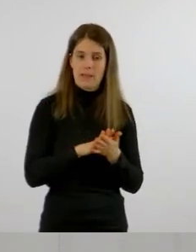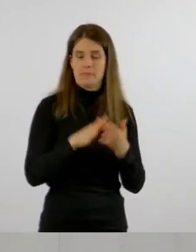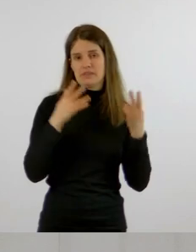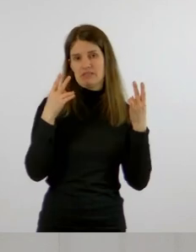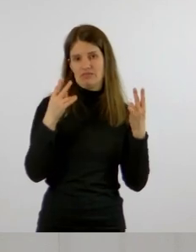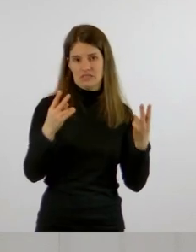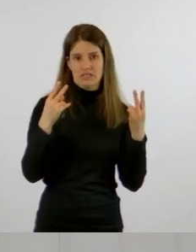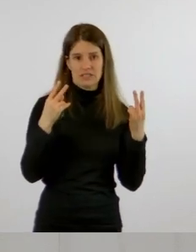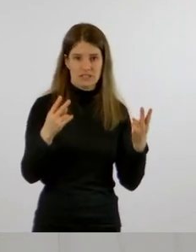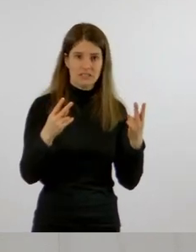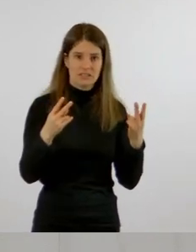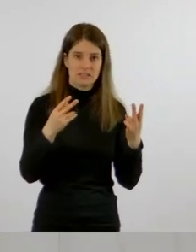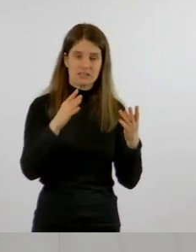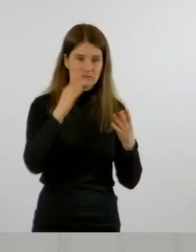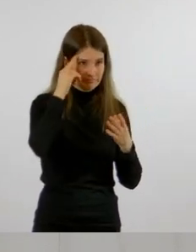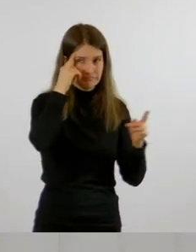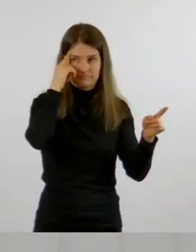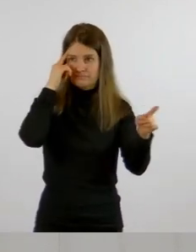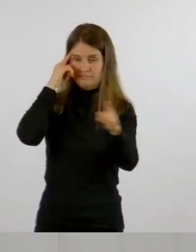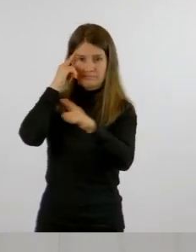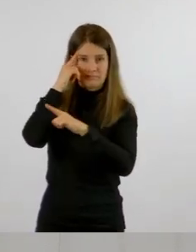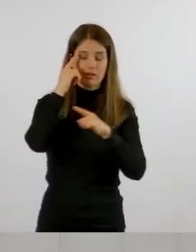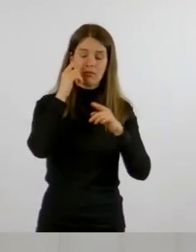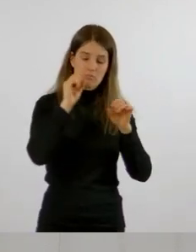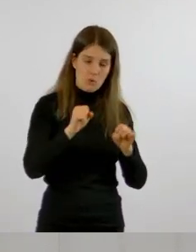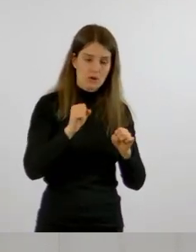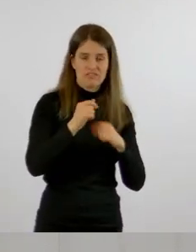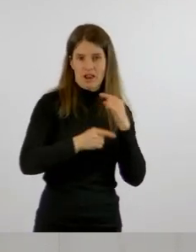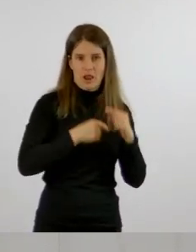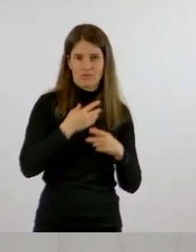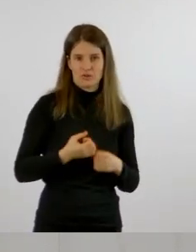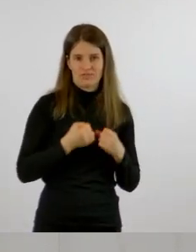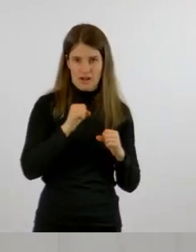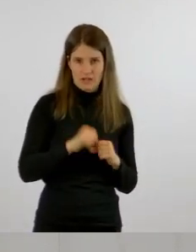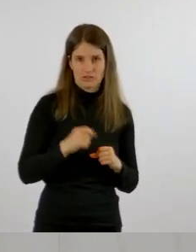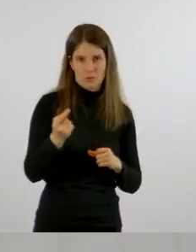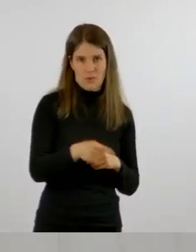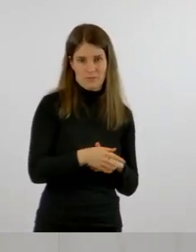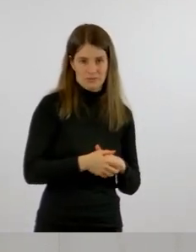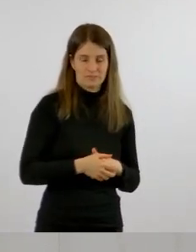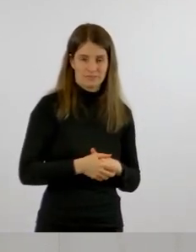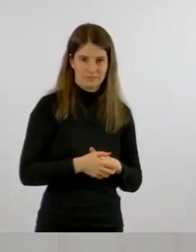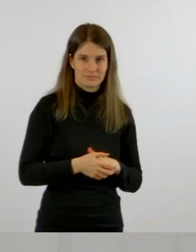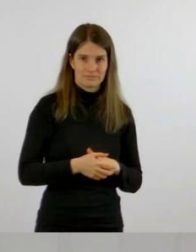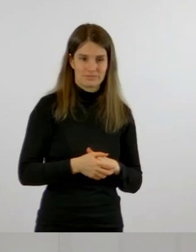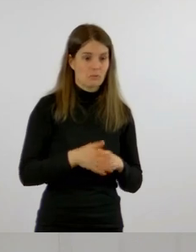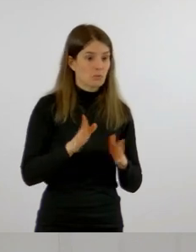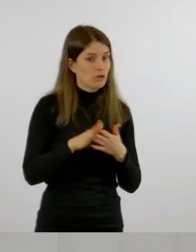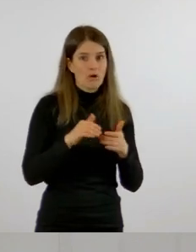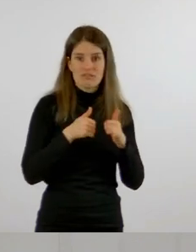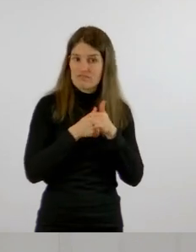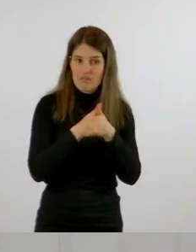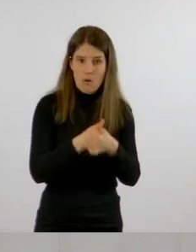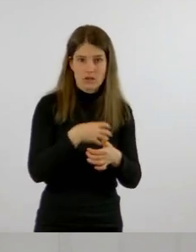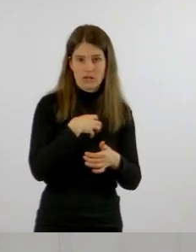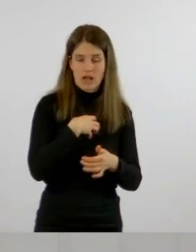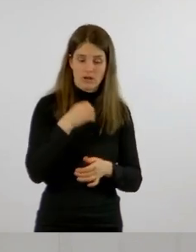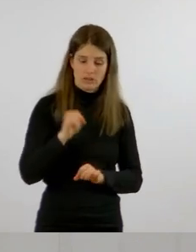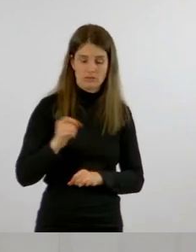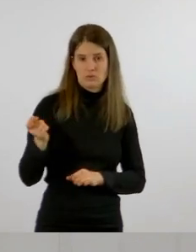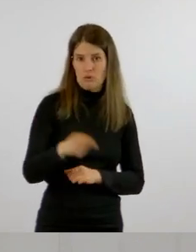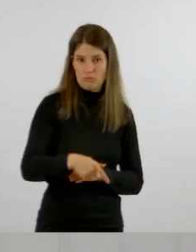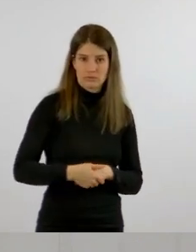dran zu denken, dass schwere Verlaufsformen auftreten können, dass das Risiko besteht, Folgeerkrankungen zu erleiden.